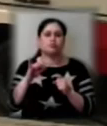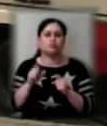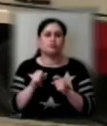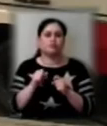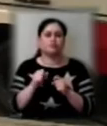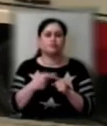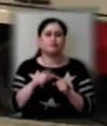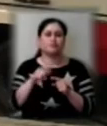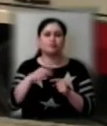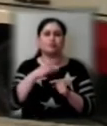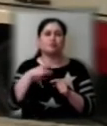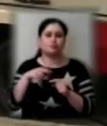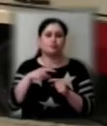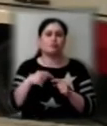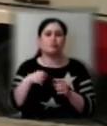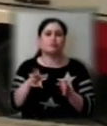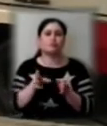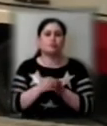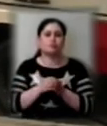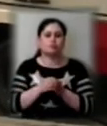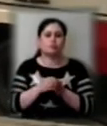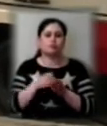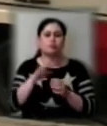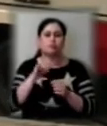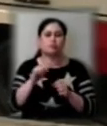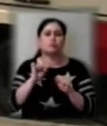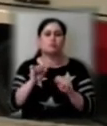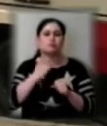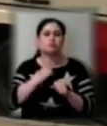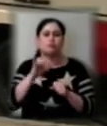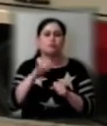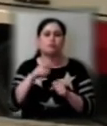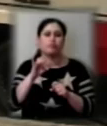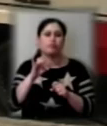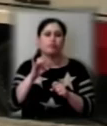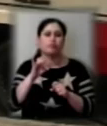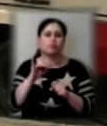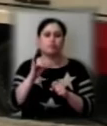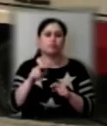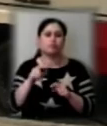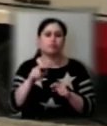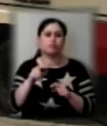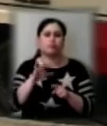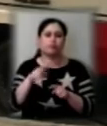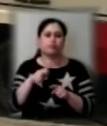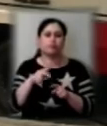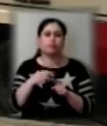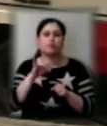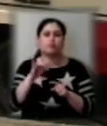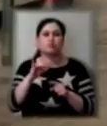ми суміщаємо і захищаємо себе від вірусу, і також від речовини, якою